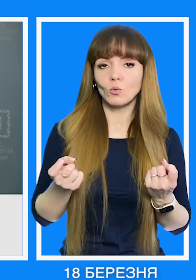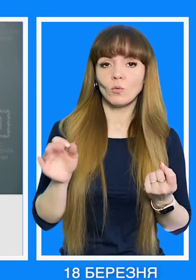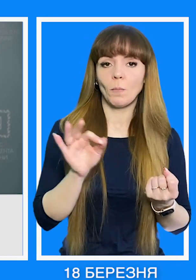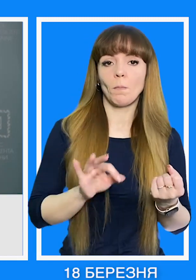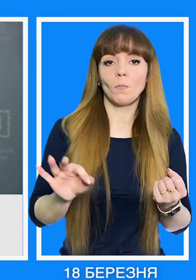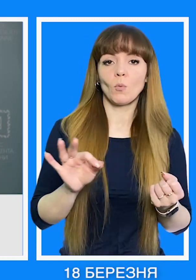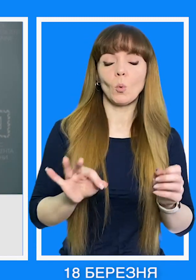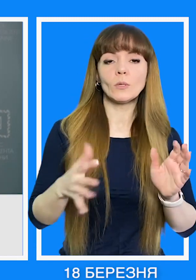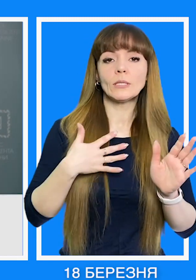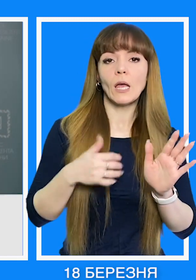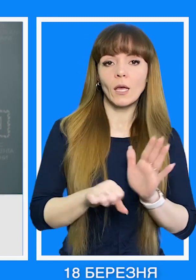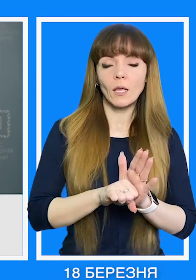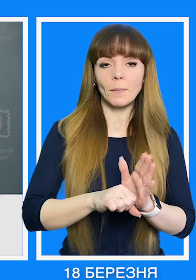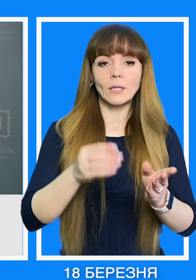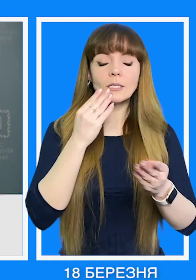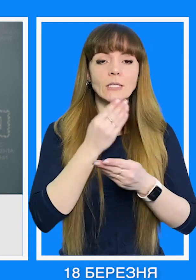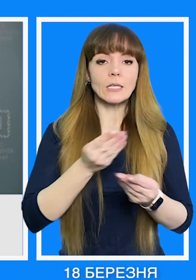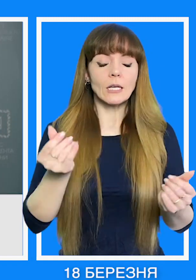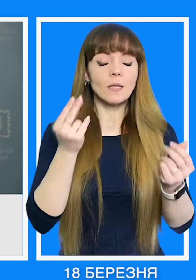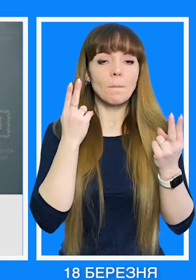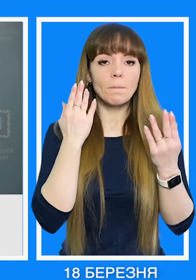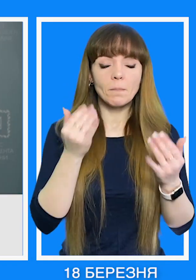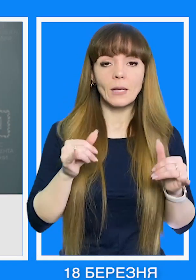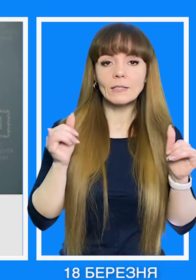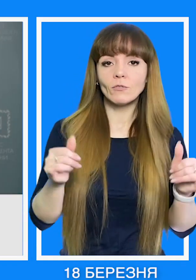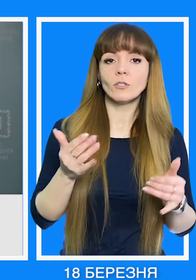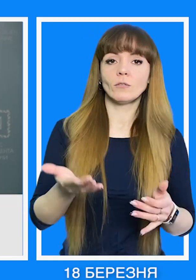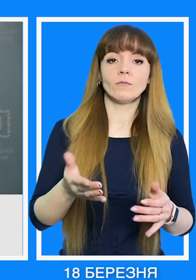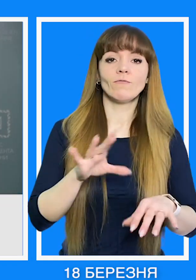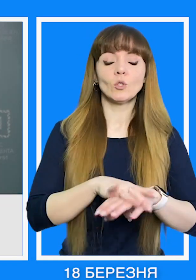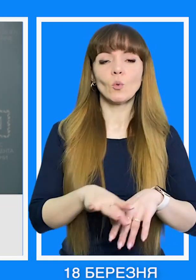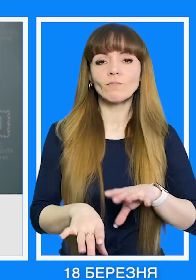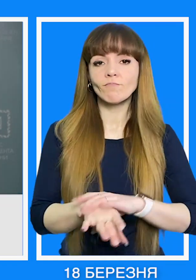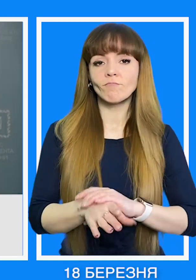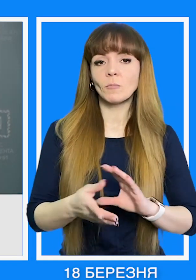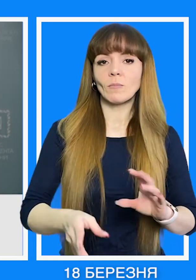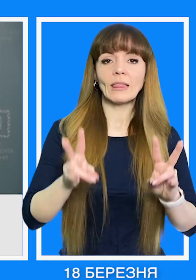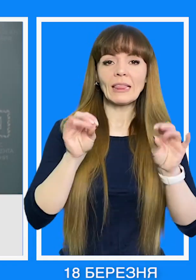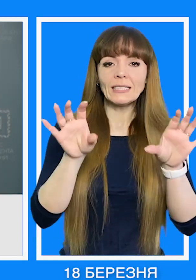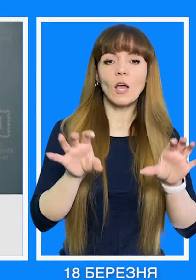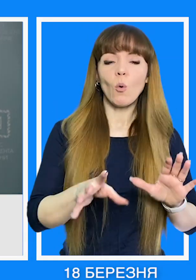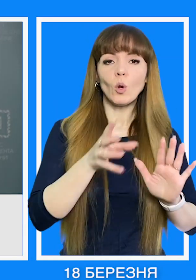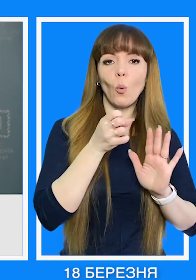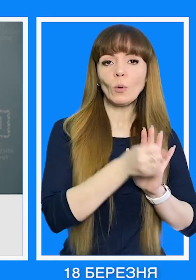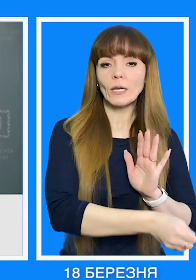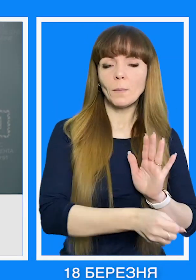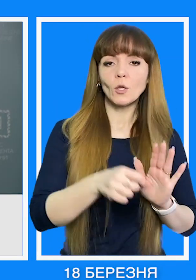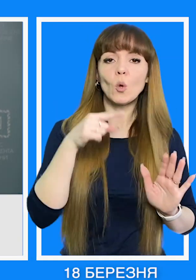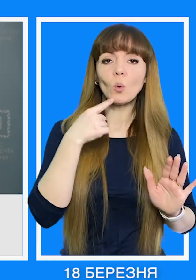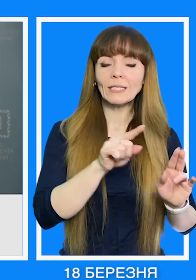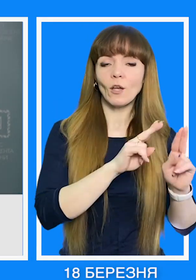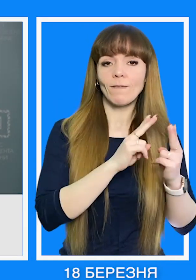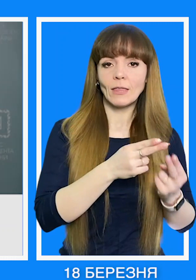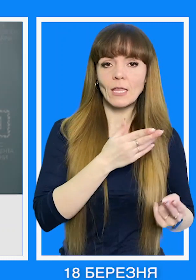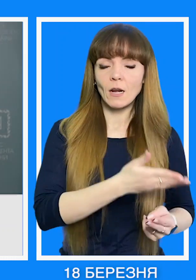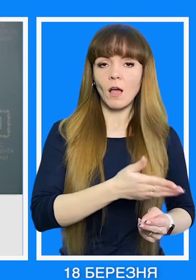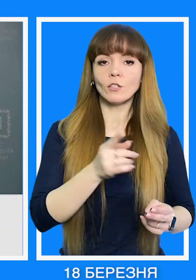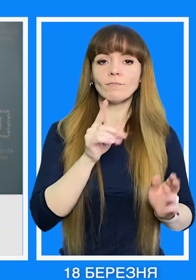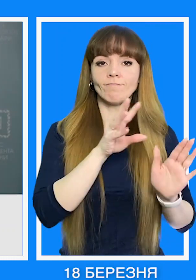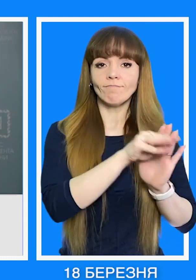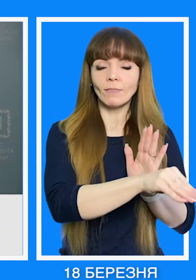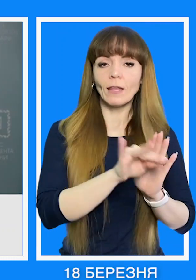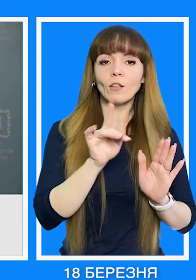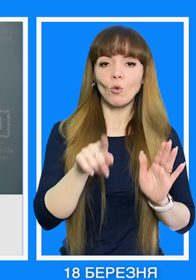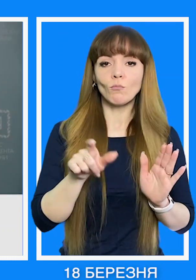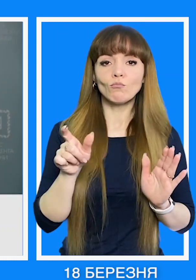інформацію про загиблих, зниклих безвісті, військовополонених, незаконно утримуваних Російської